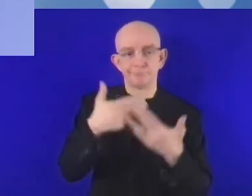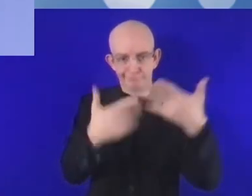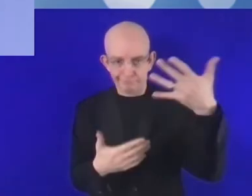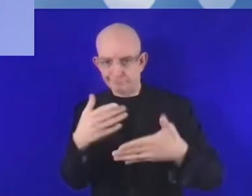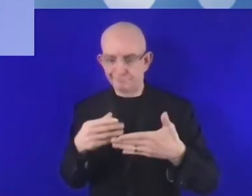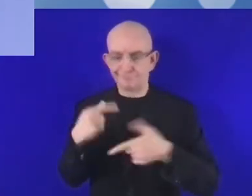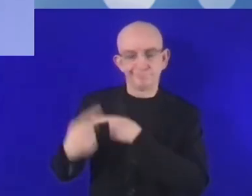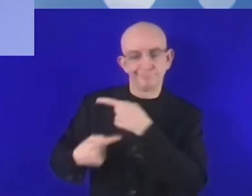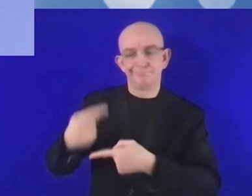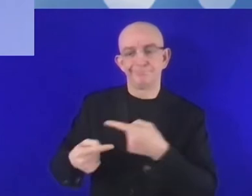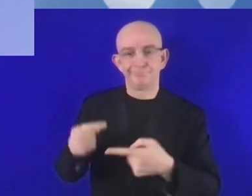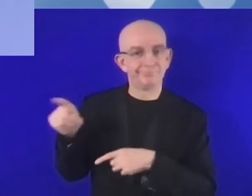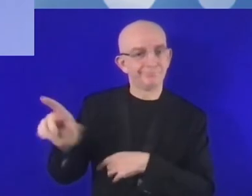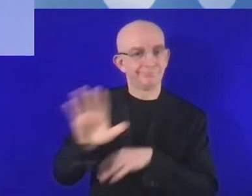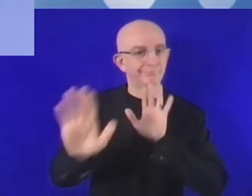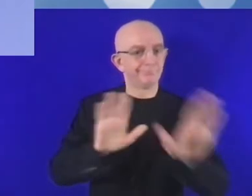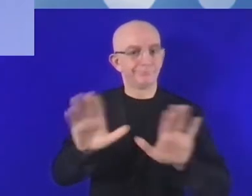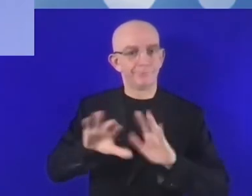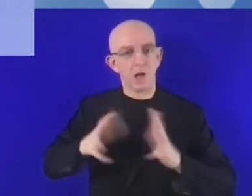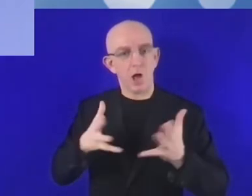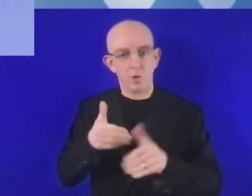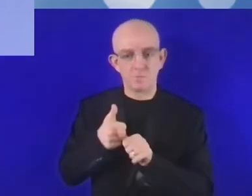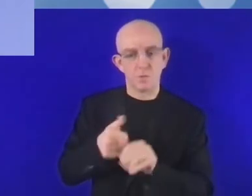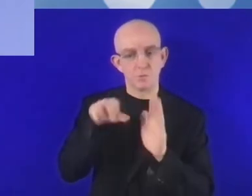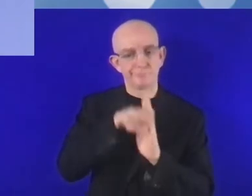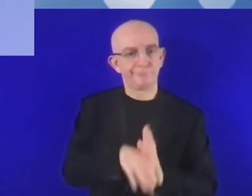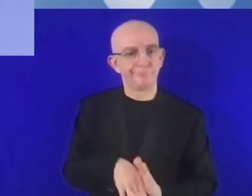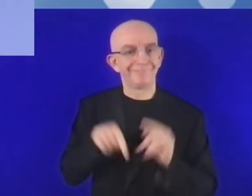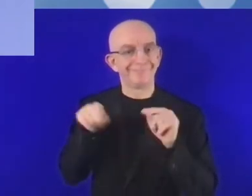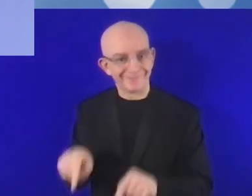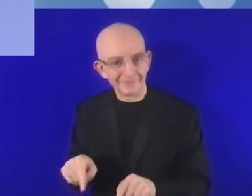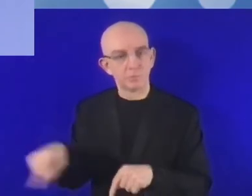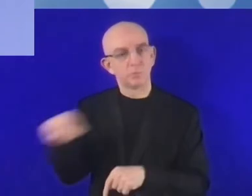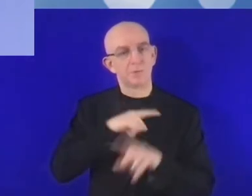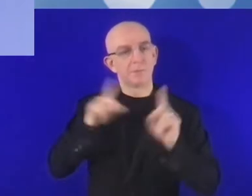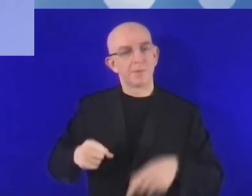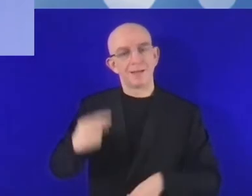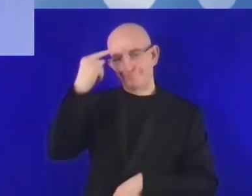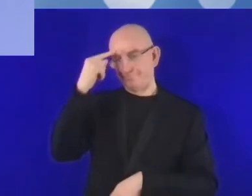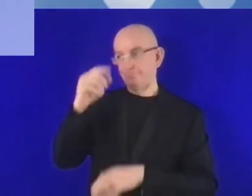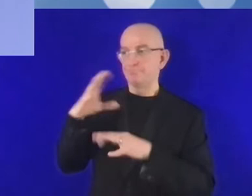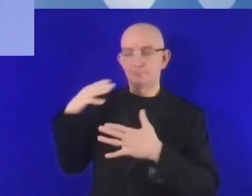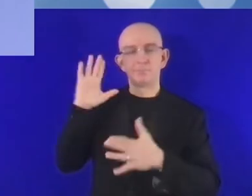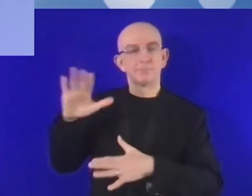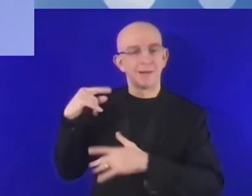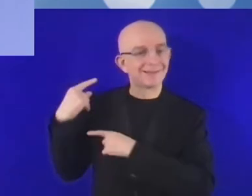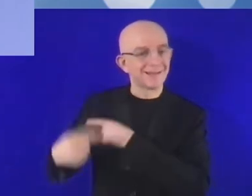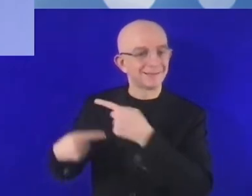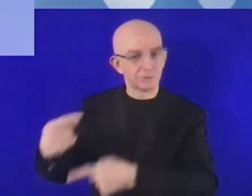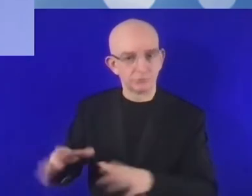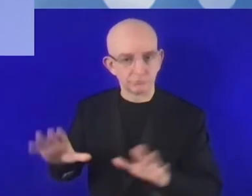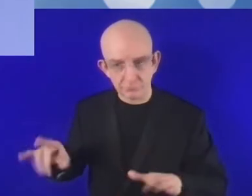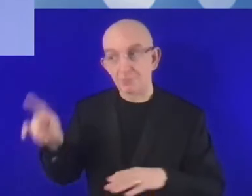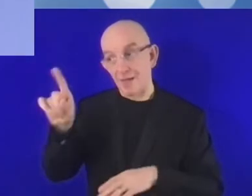Są to zarówno dane zbierane w sposób tradycyjny, jak i w sposób cyfrowy, a zatem te dane należy chronić.